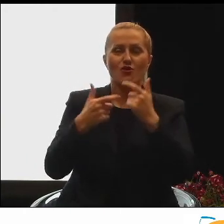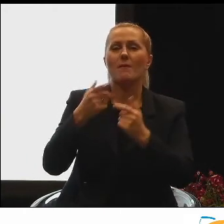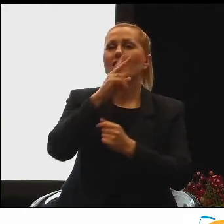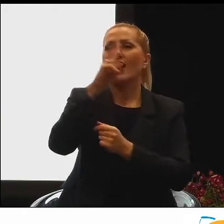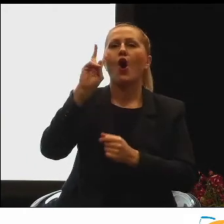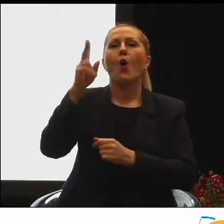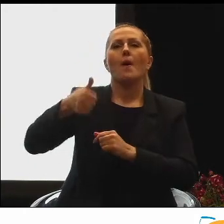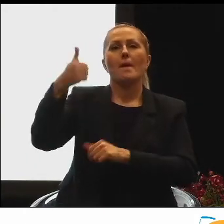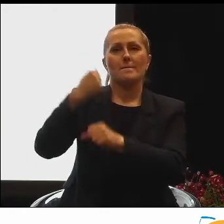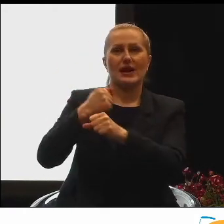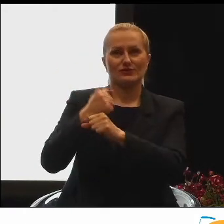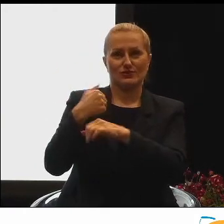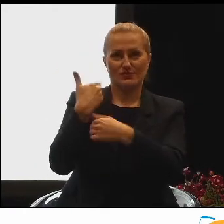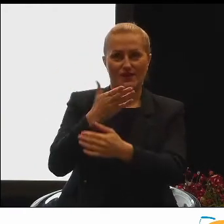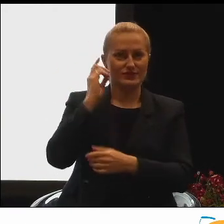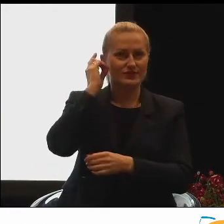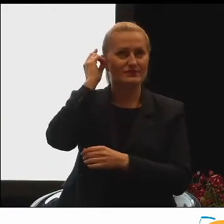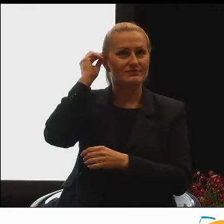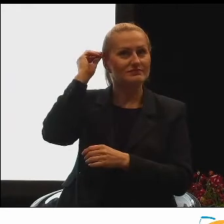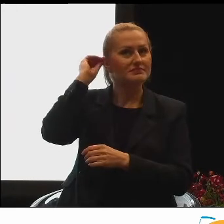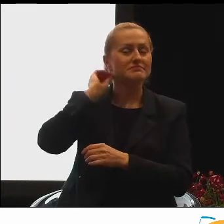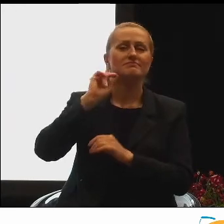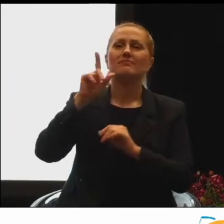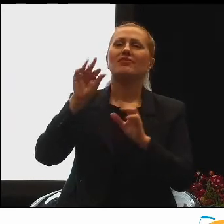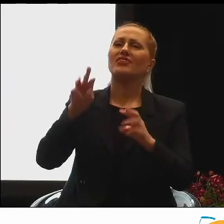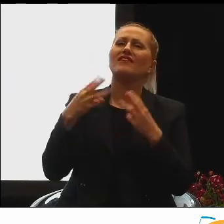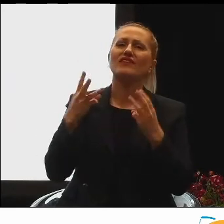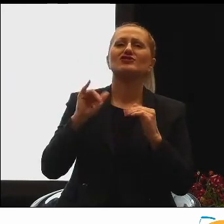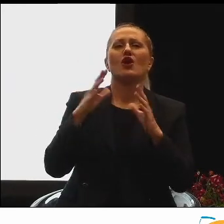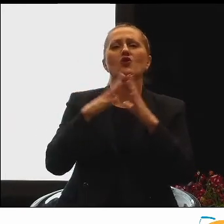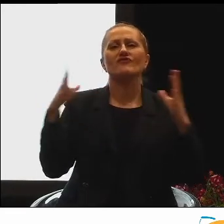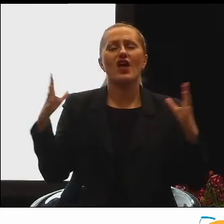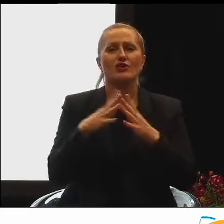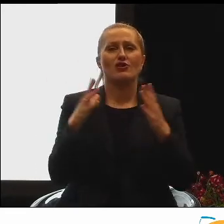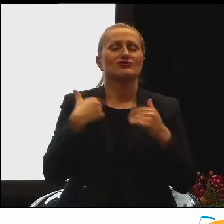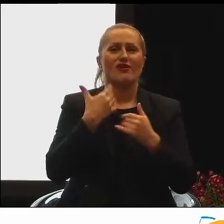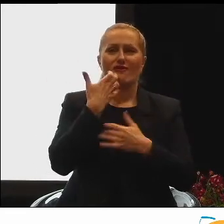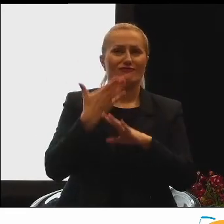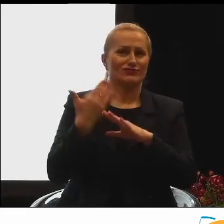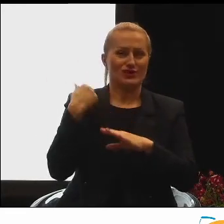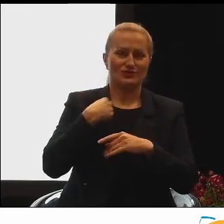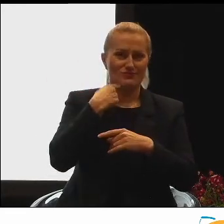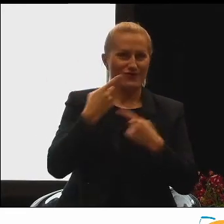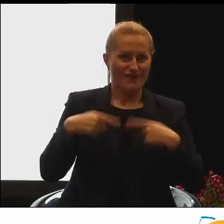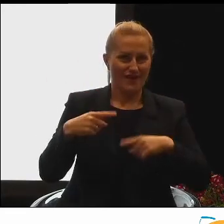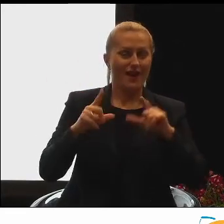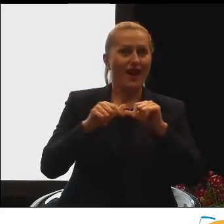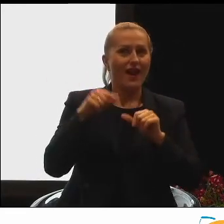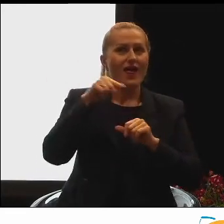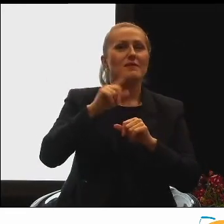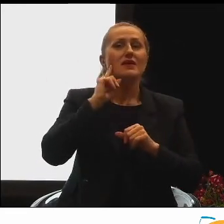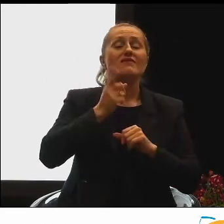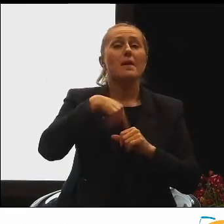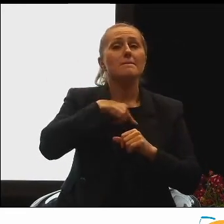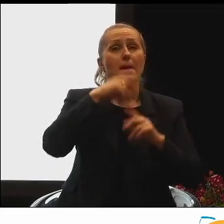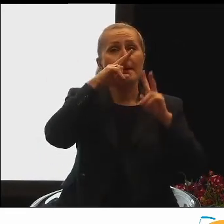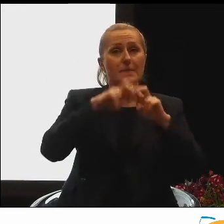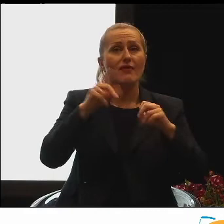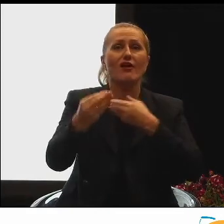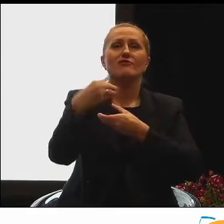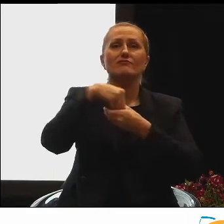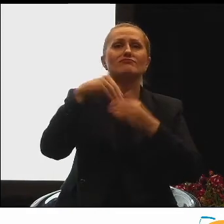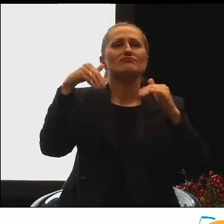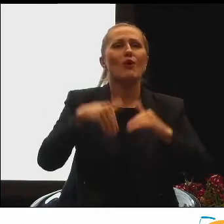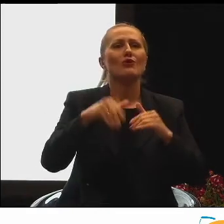pracodawców, niezależnie od wielkości, nie powiedziałam o tym wcześniej, ale też w naszym badaniu mogły